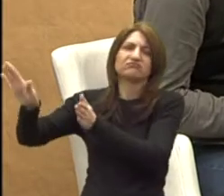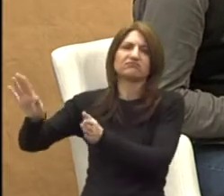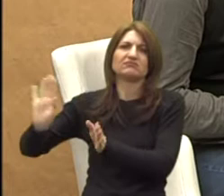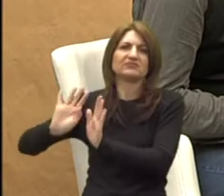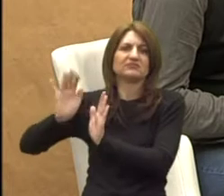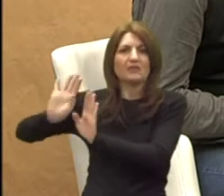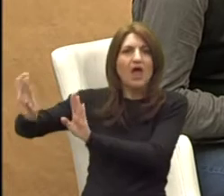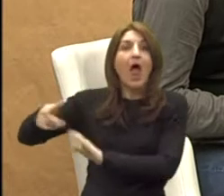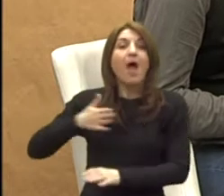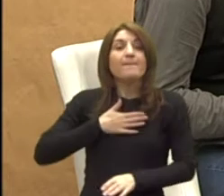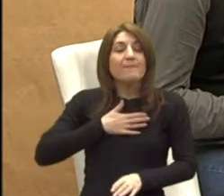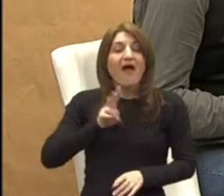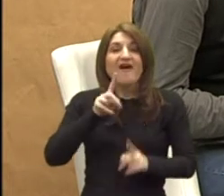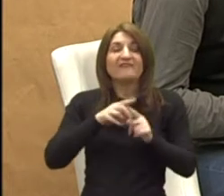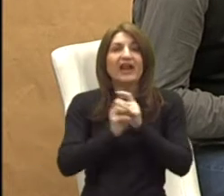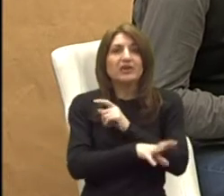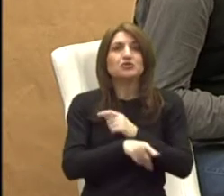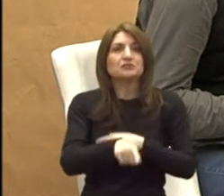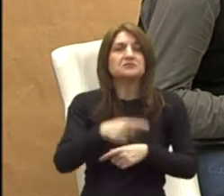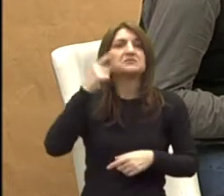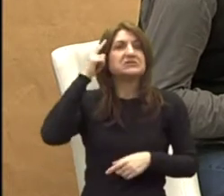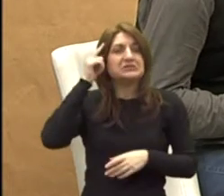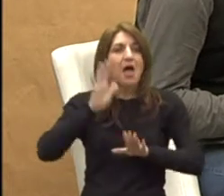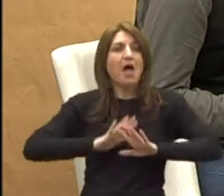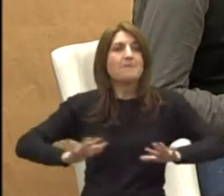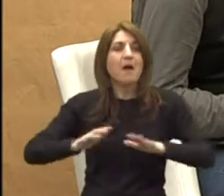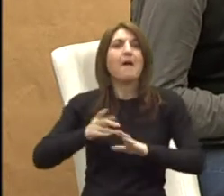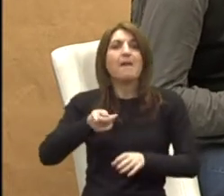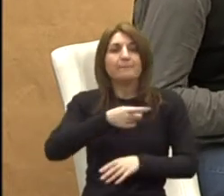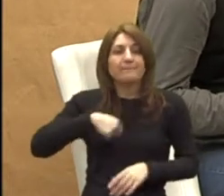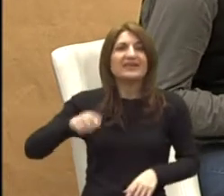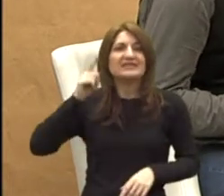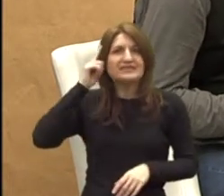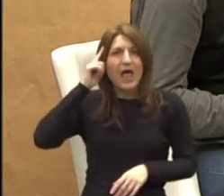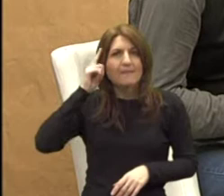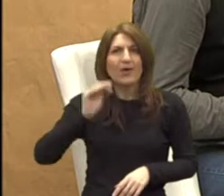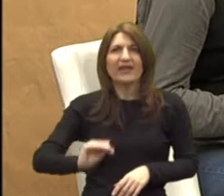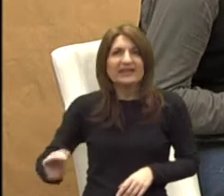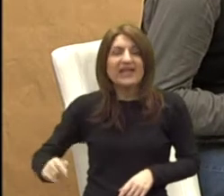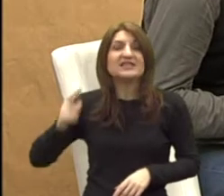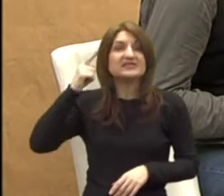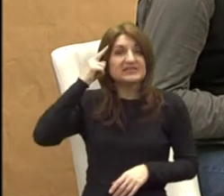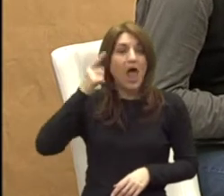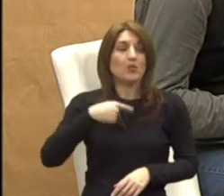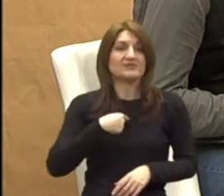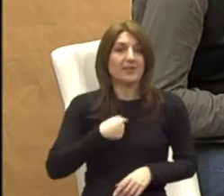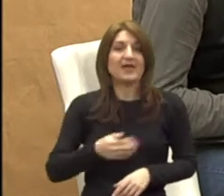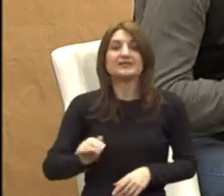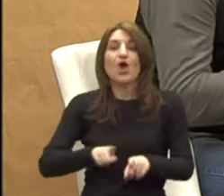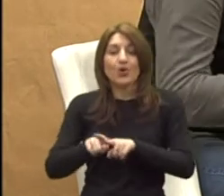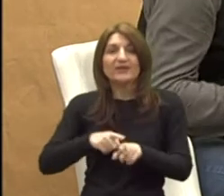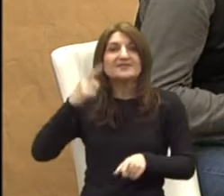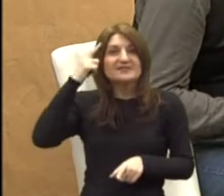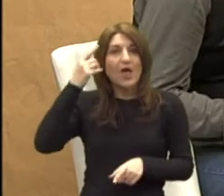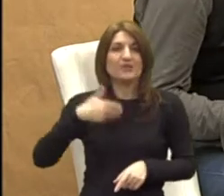Ali u našoj vrtiću se sve zna. Znači, mi znamo da djeca znaju za nas. Roditelje znaju za nas. A